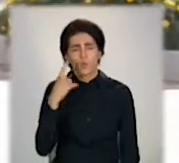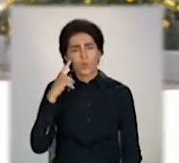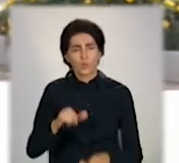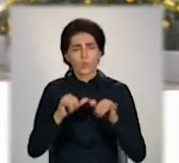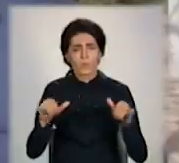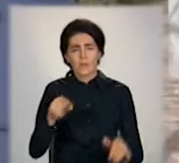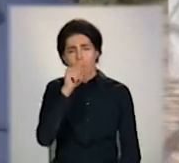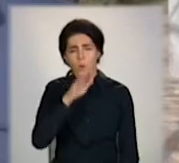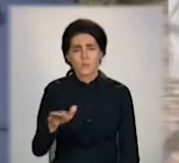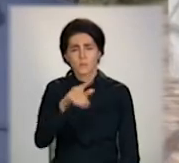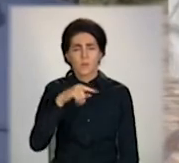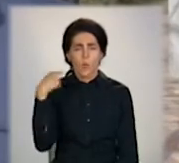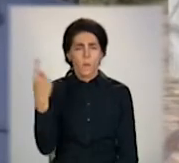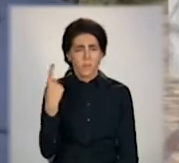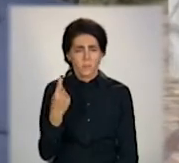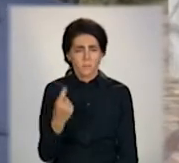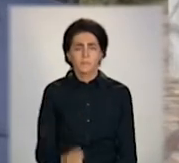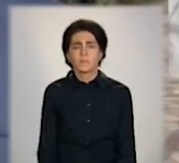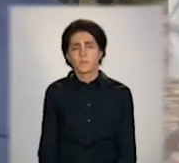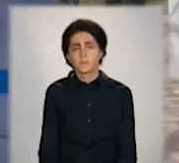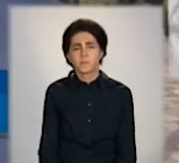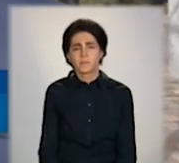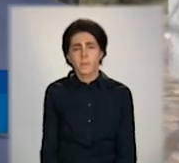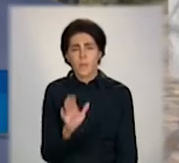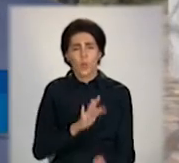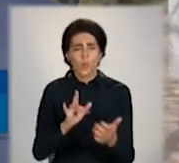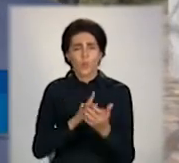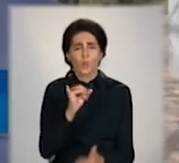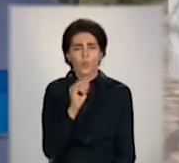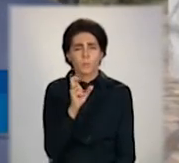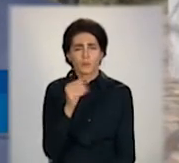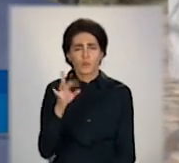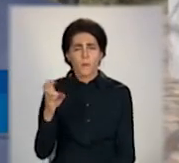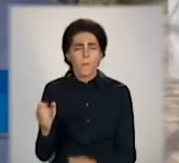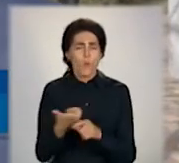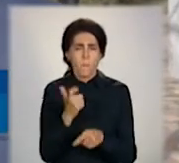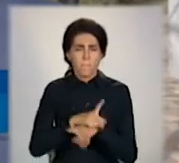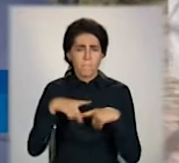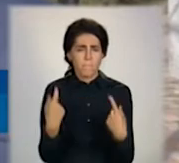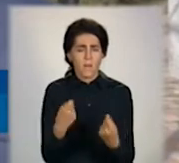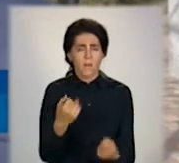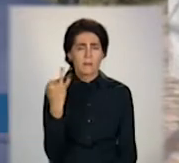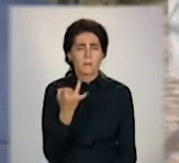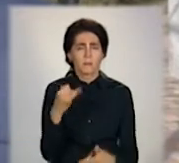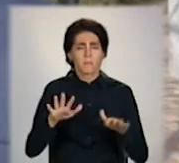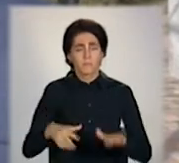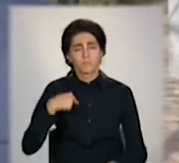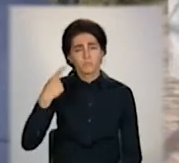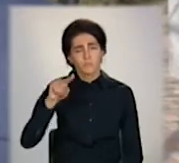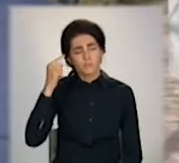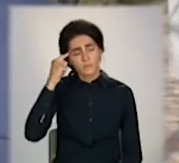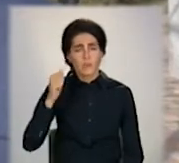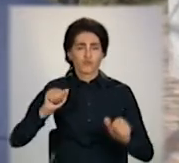Луганської області. В місті Робіжного не дуже багато цікавих таких локацій, тому ми вирішили саме тут створити